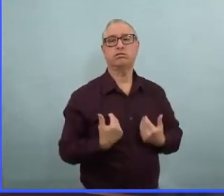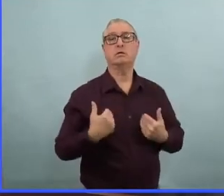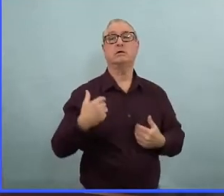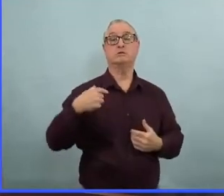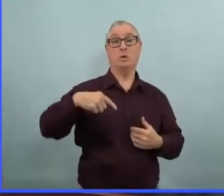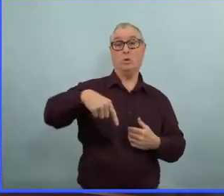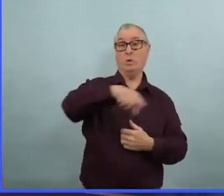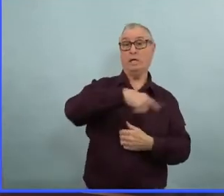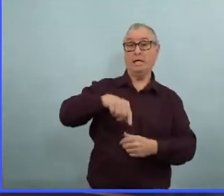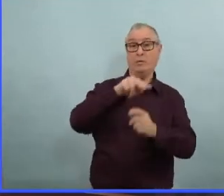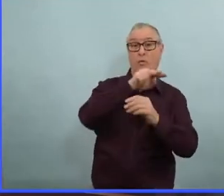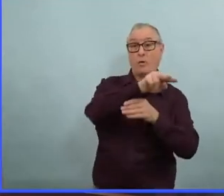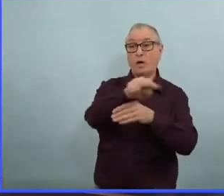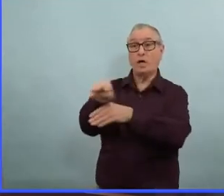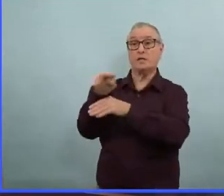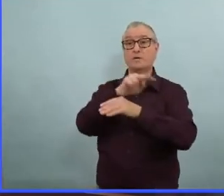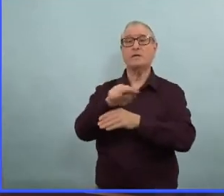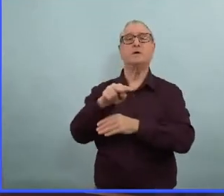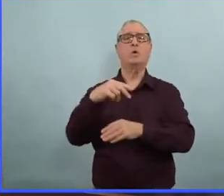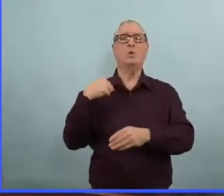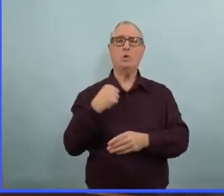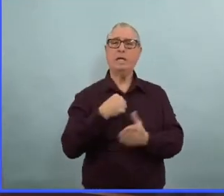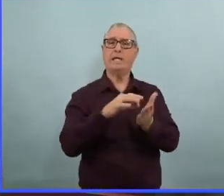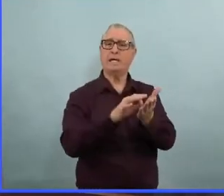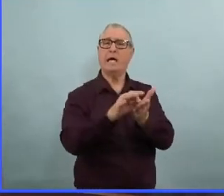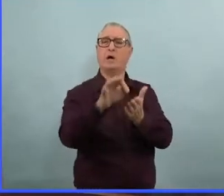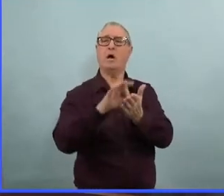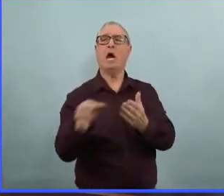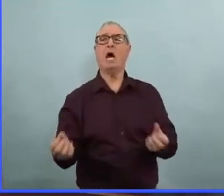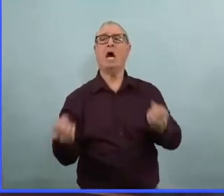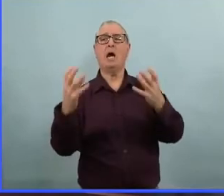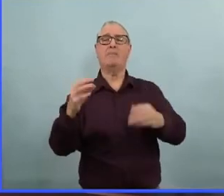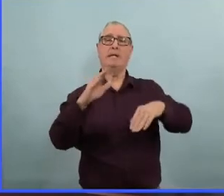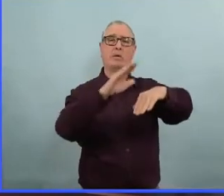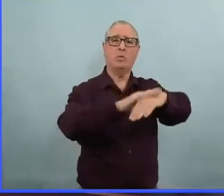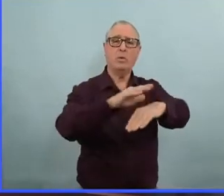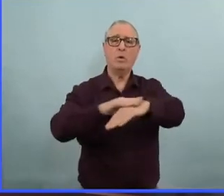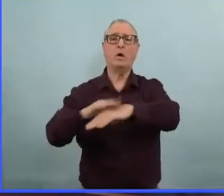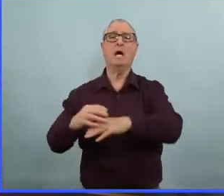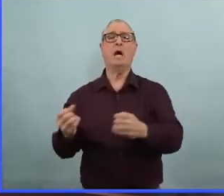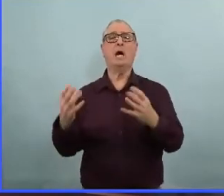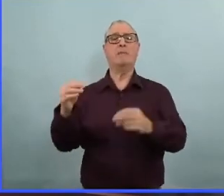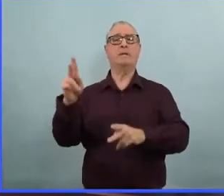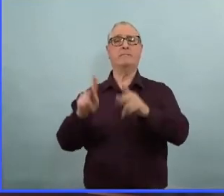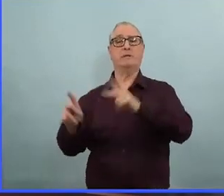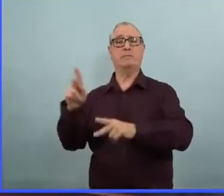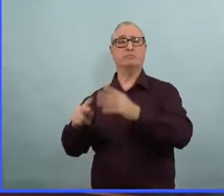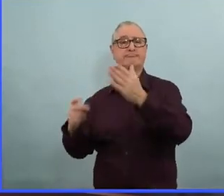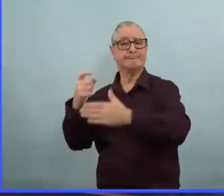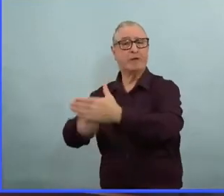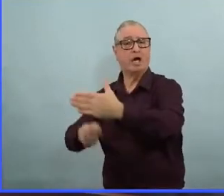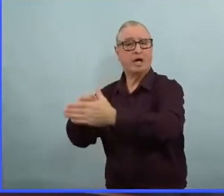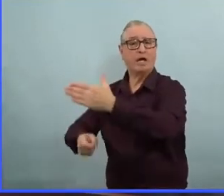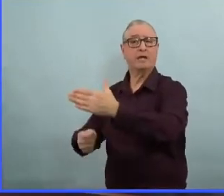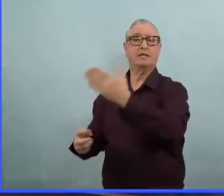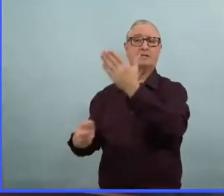nous avons fait le suivi non seulement des amendes distribuées mais aussi des avertissements qui ont été distribués. Alors je sais que le ministère de